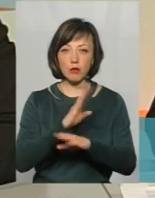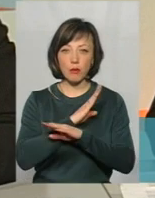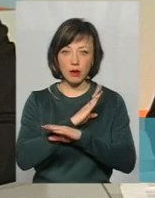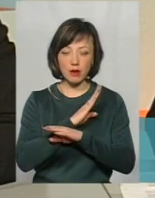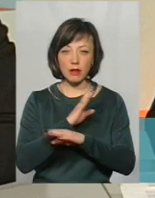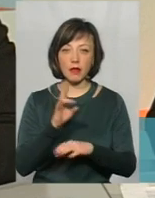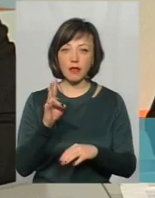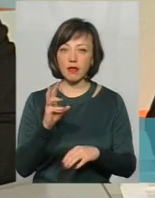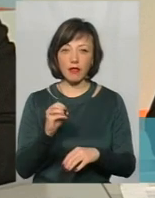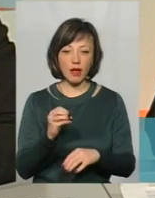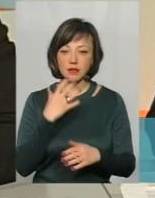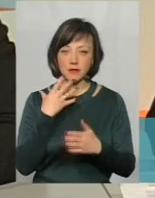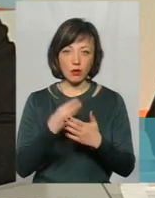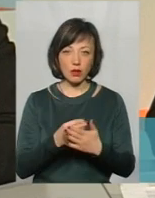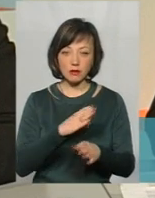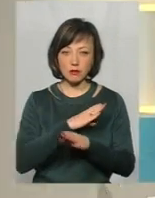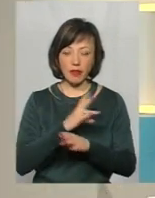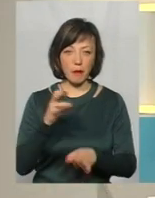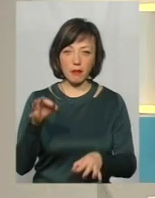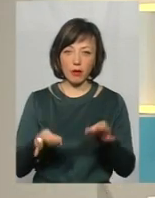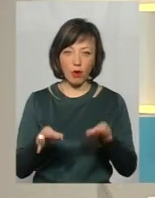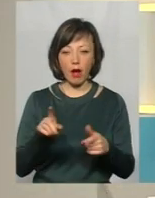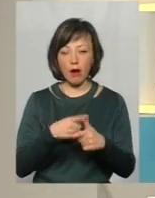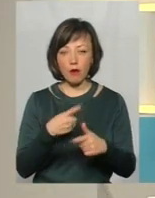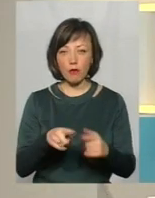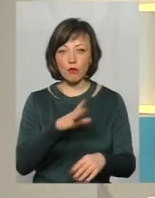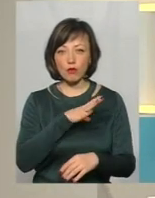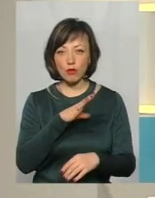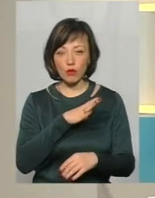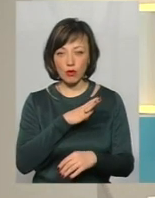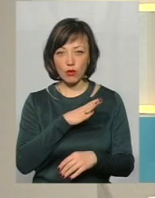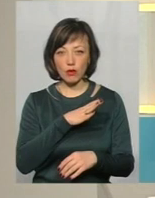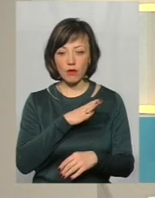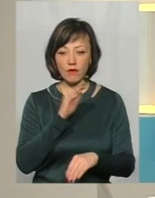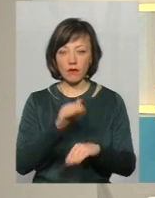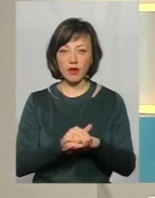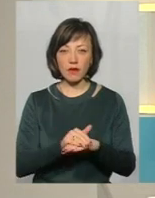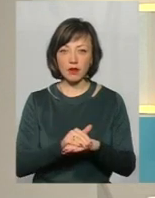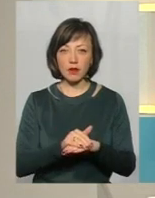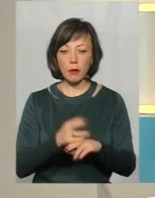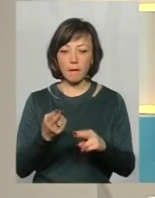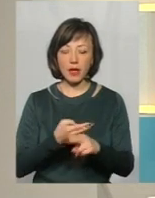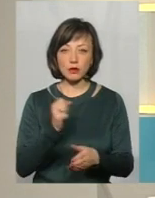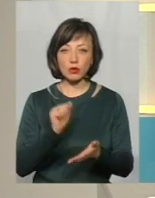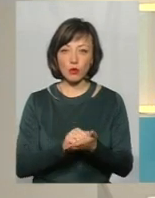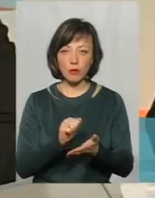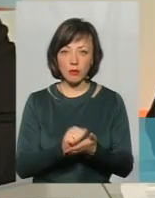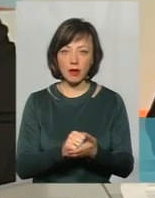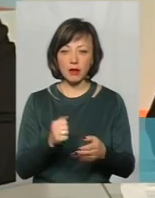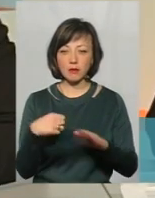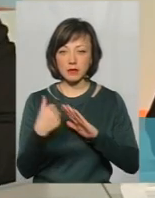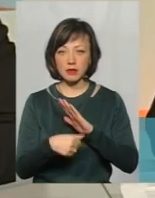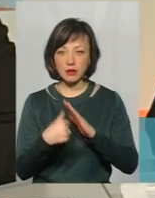неприродньою смертю, або мало місце виявлення особи без документів, без